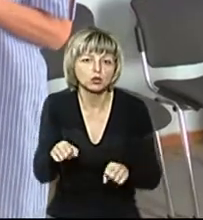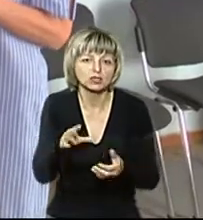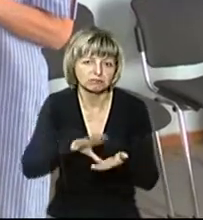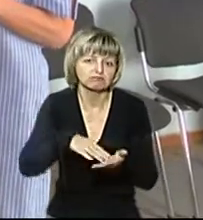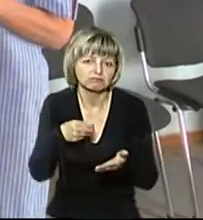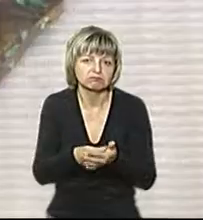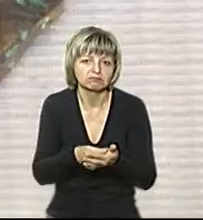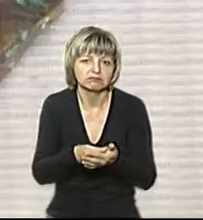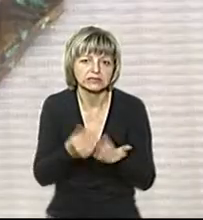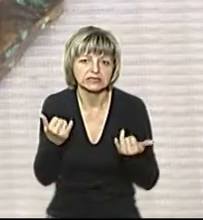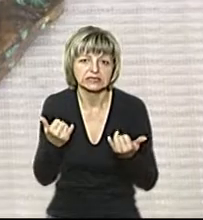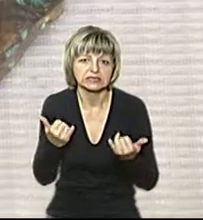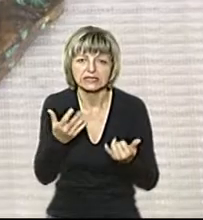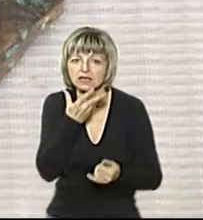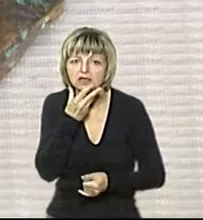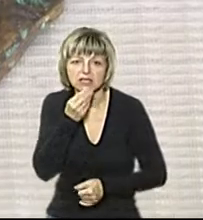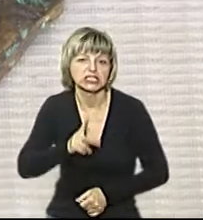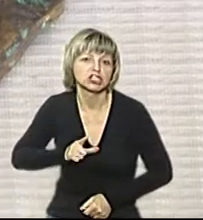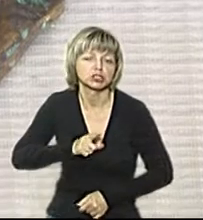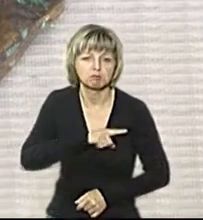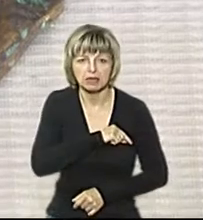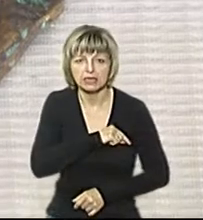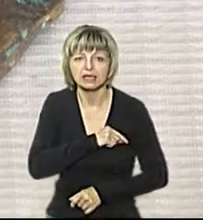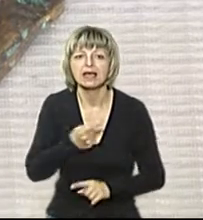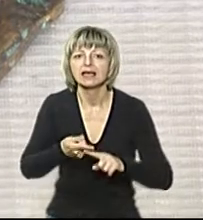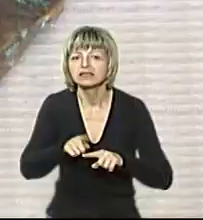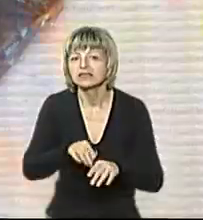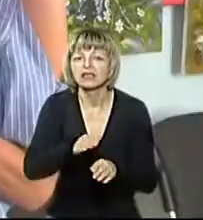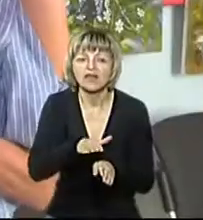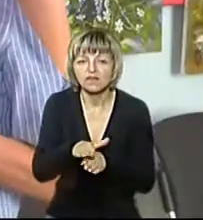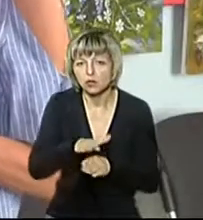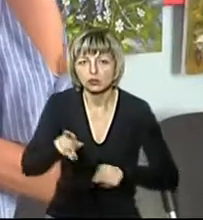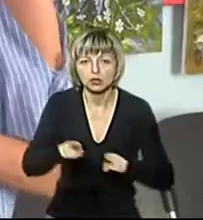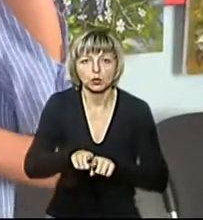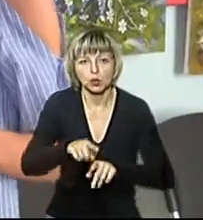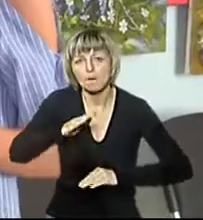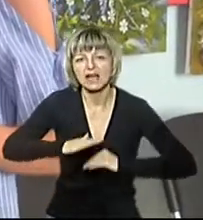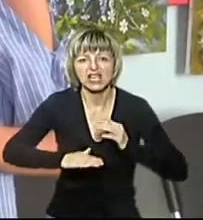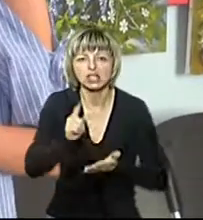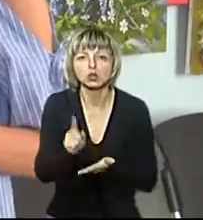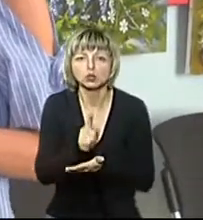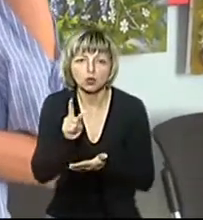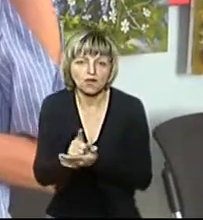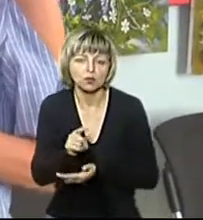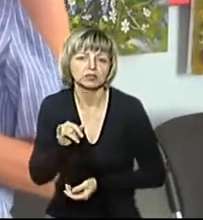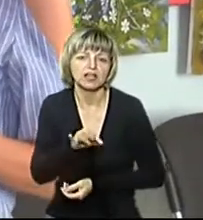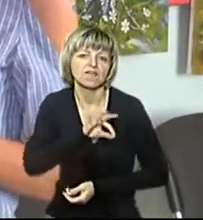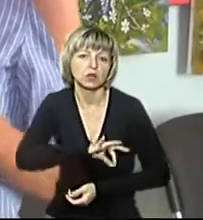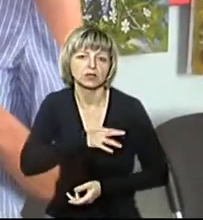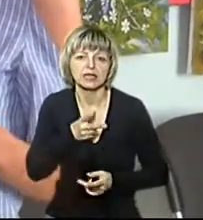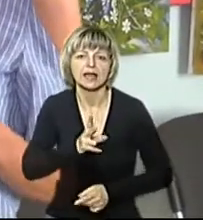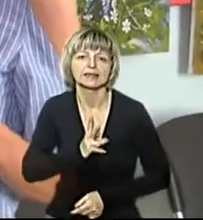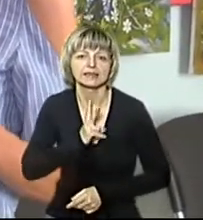назвати прототипом сучасної декоративної шпильки. Себто вона виконувала таку практичну функцію, її використовували для